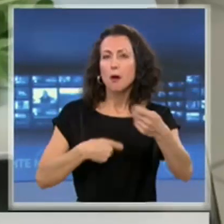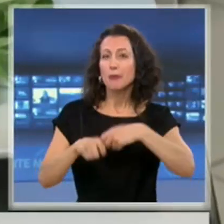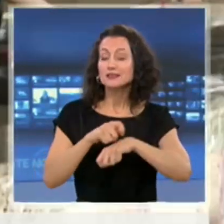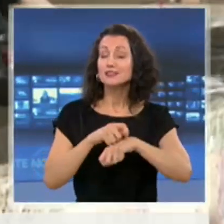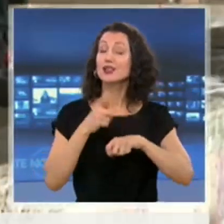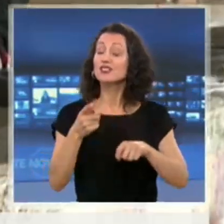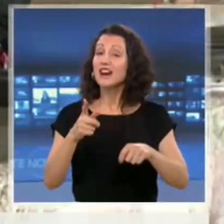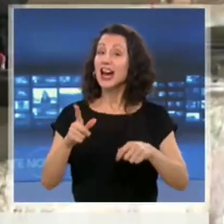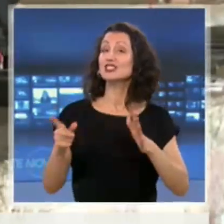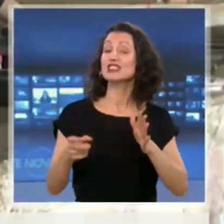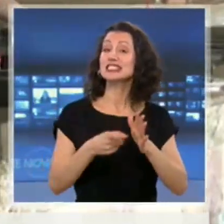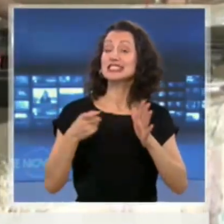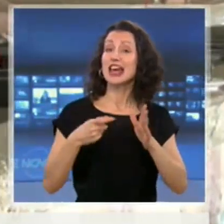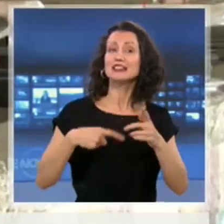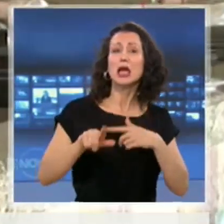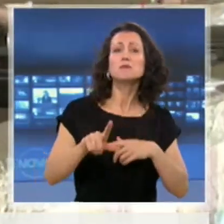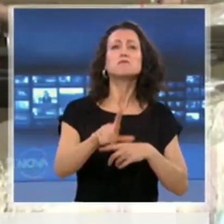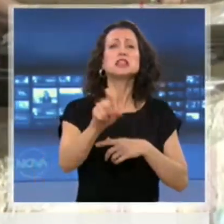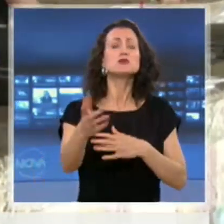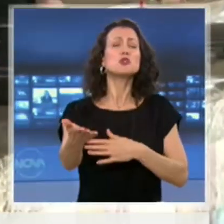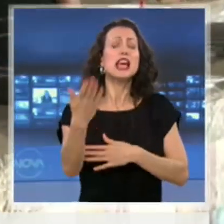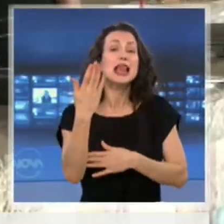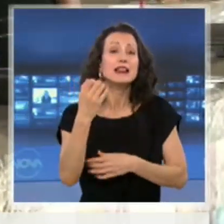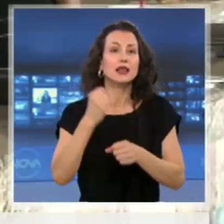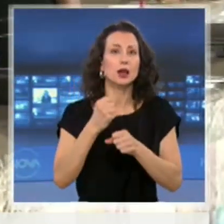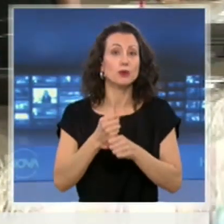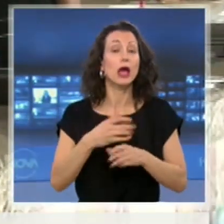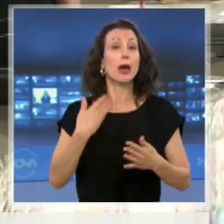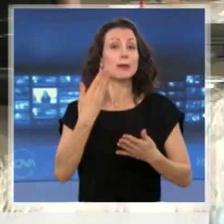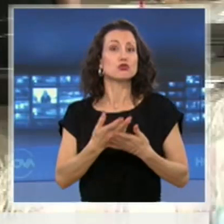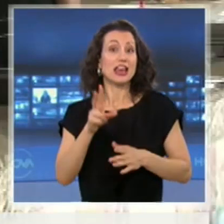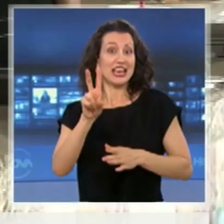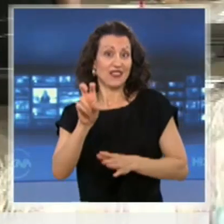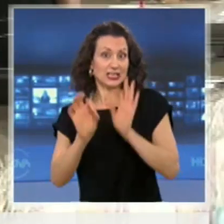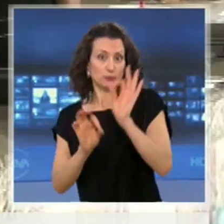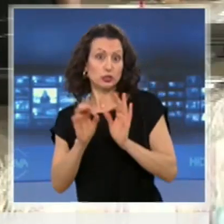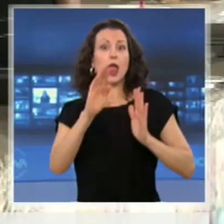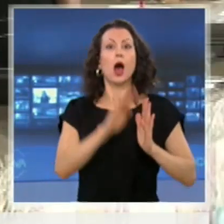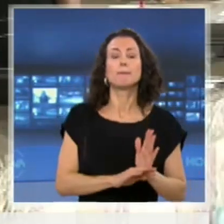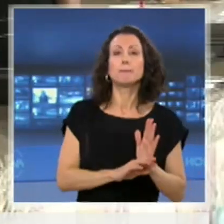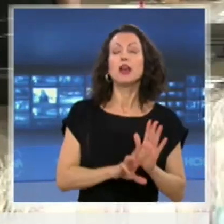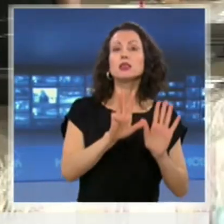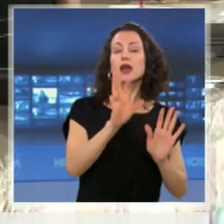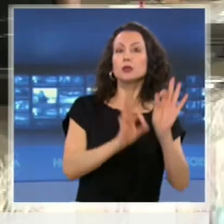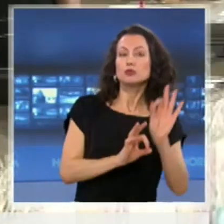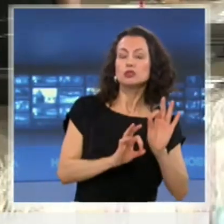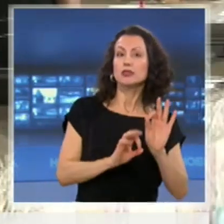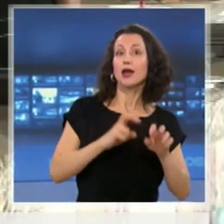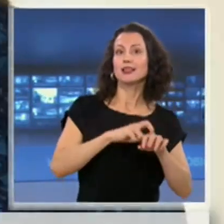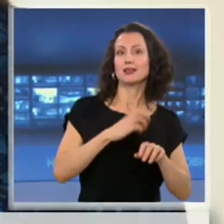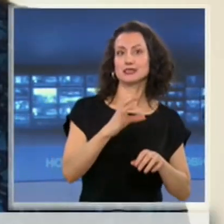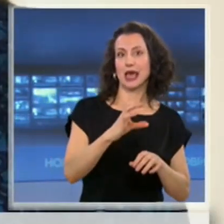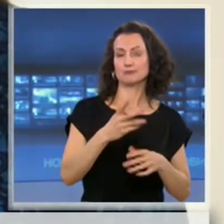Предложението на правителството е ДДС за бранша да падне от 20 на 9% за да се справи с последствията от кризата.